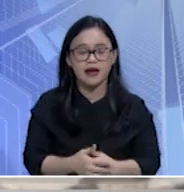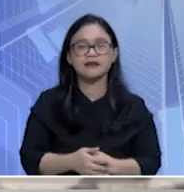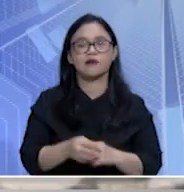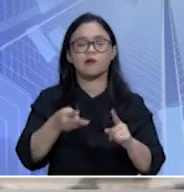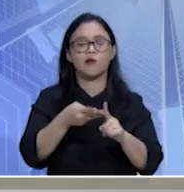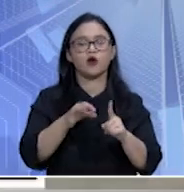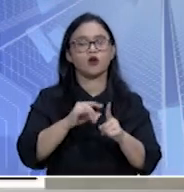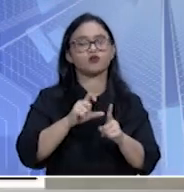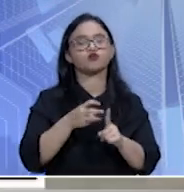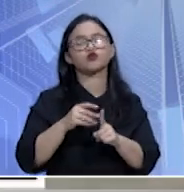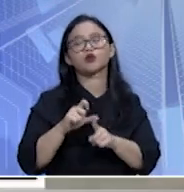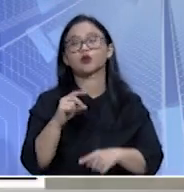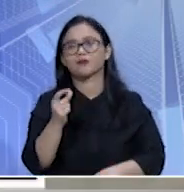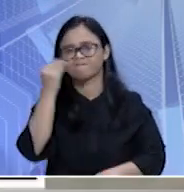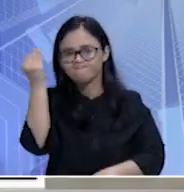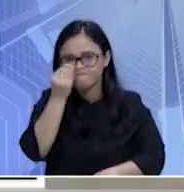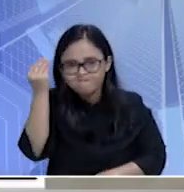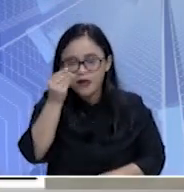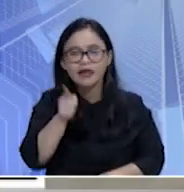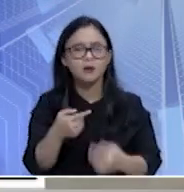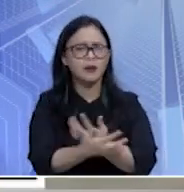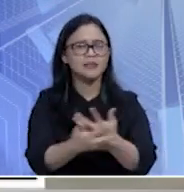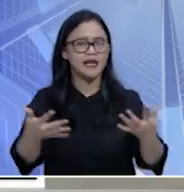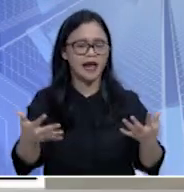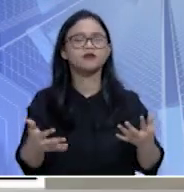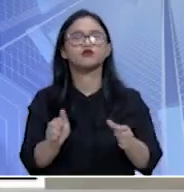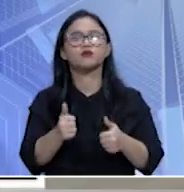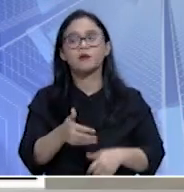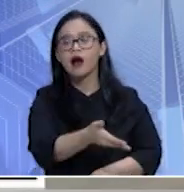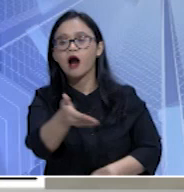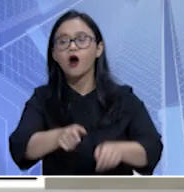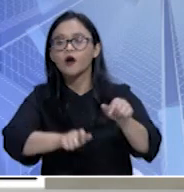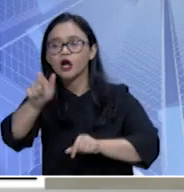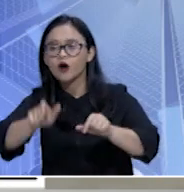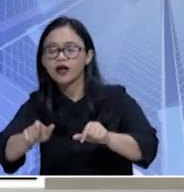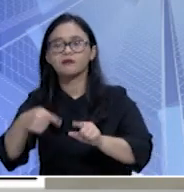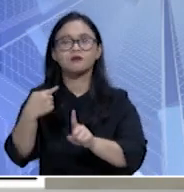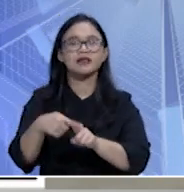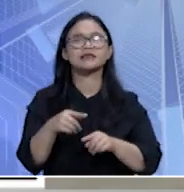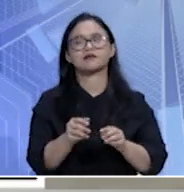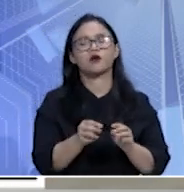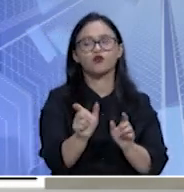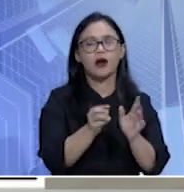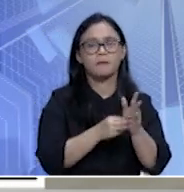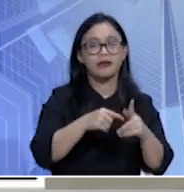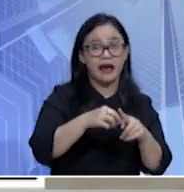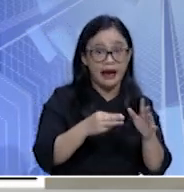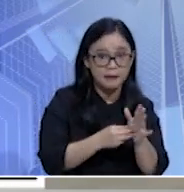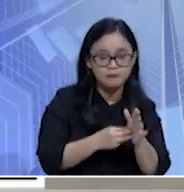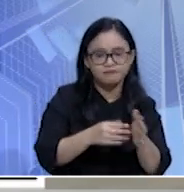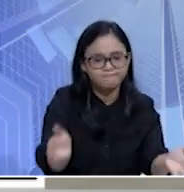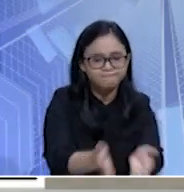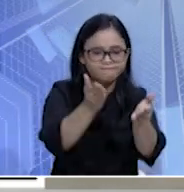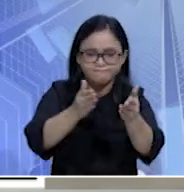Civilization akan memberikan manfaat dan multiplier efek bagi para pelaku UMKM dan masyarakat lokal sekitar Candi